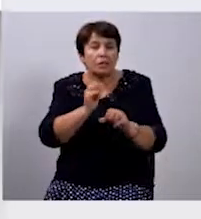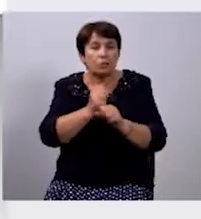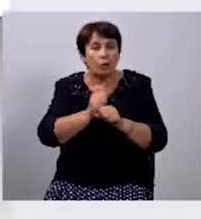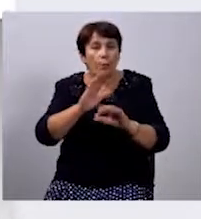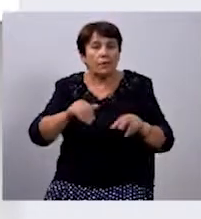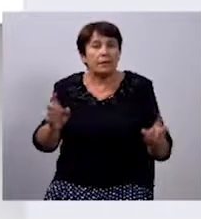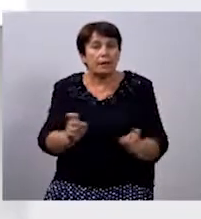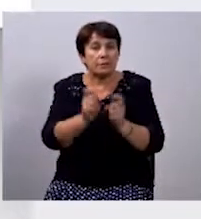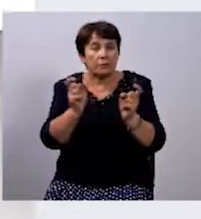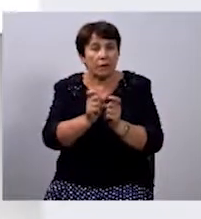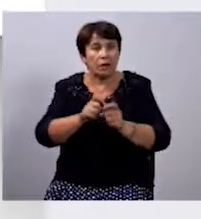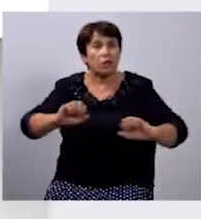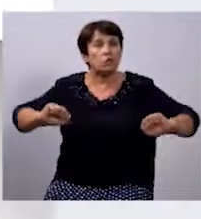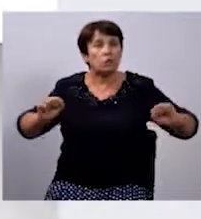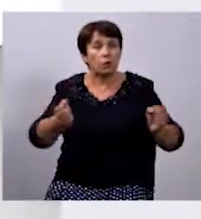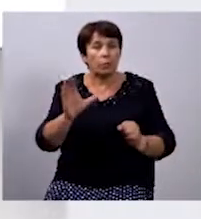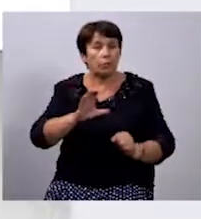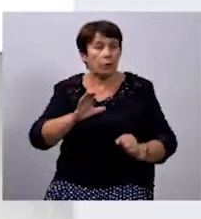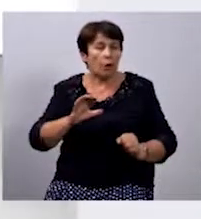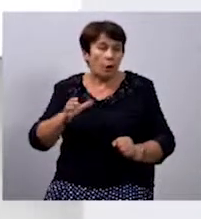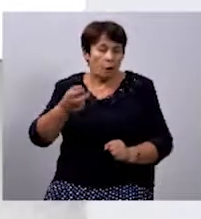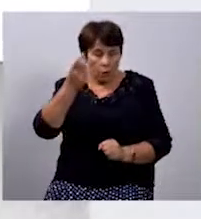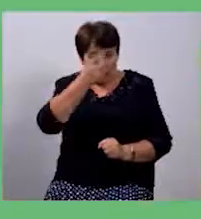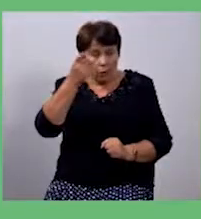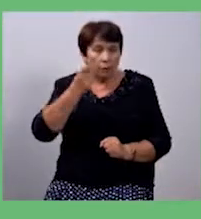сварки з колегами, був у стані алкогольного сп'яніння.